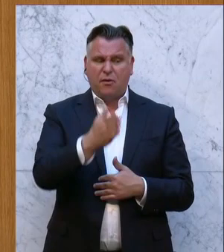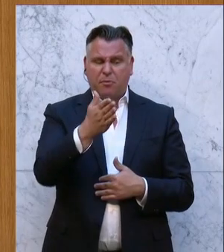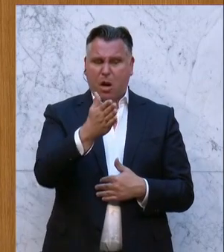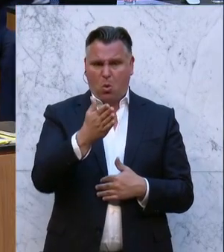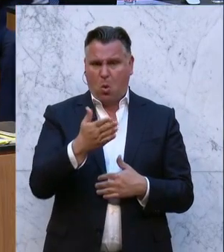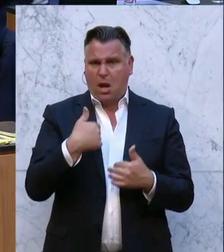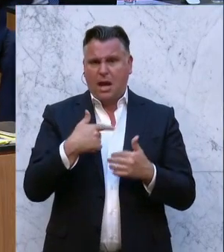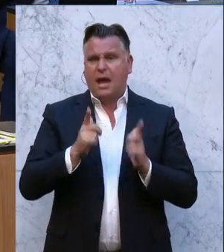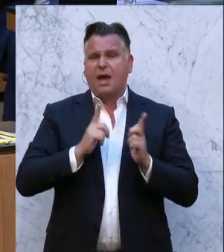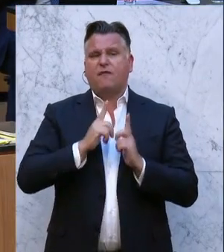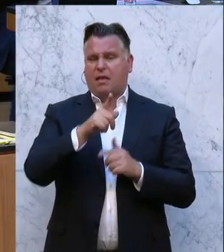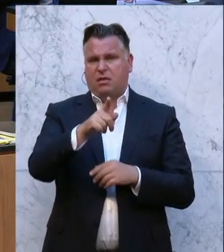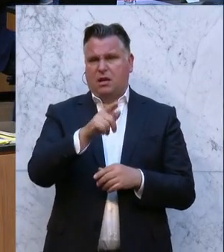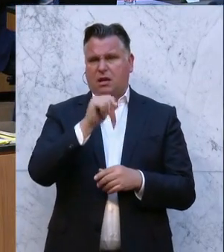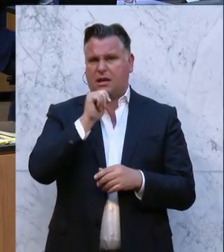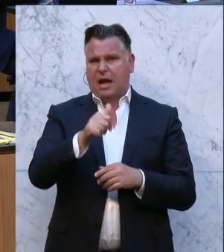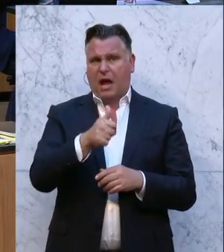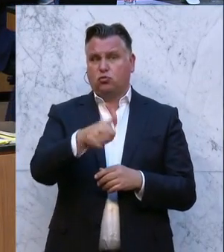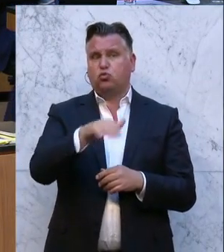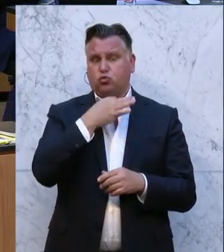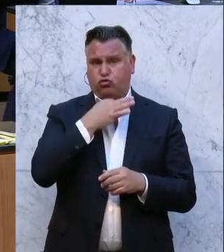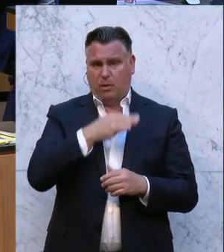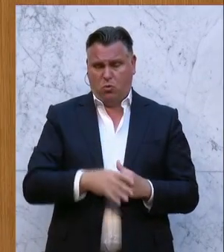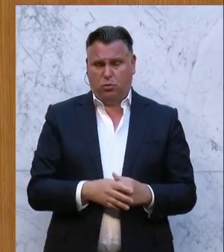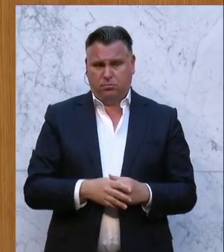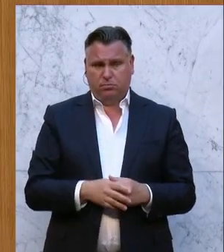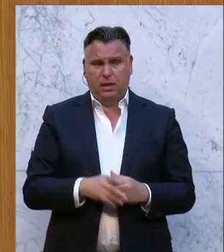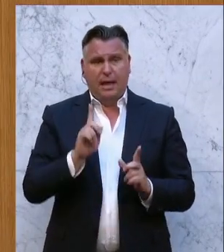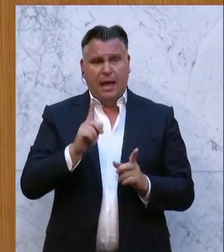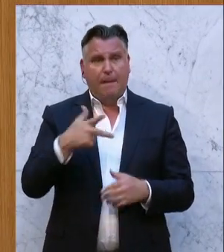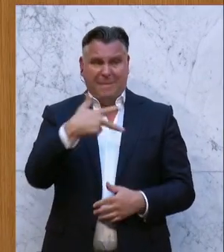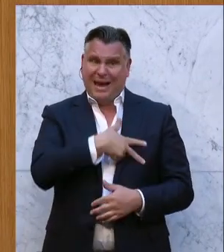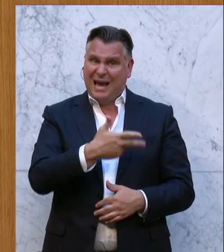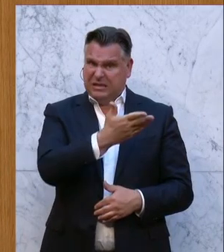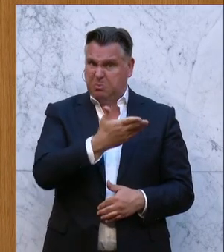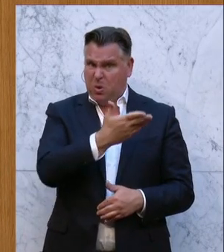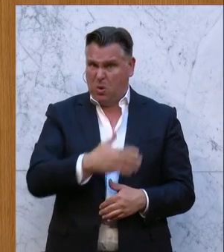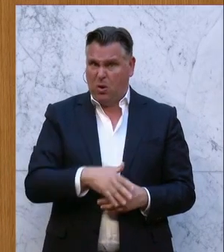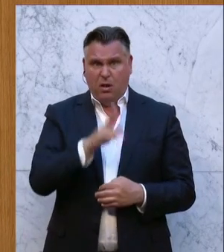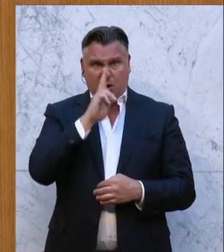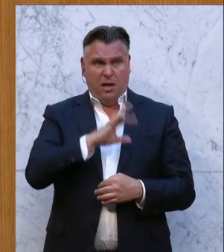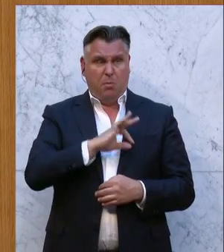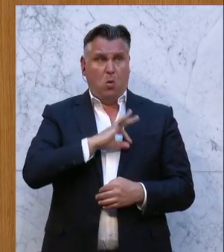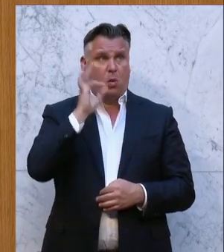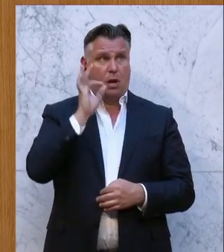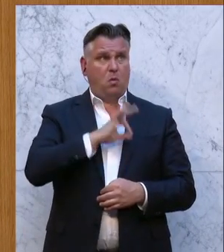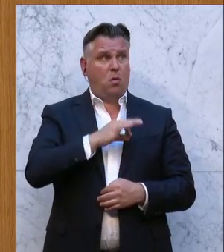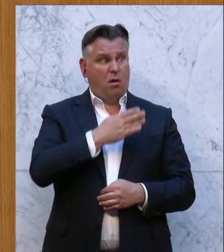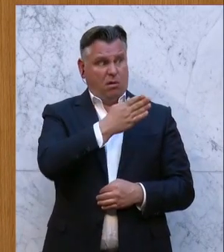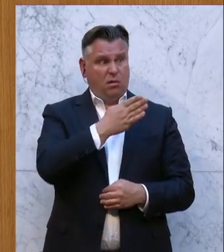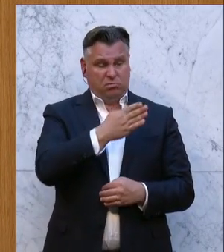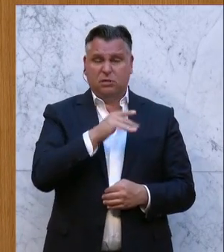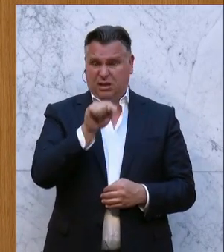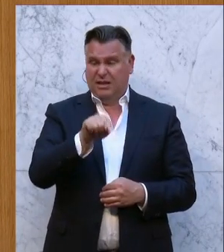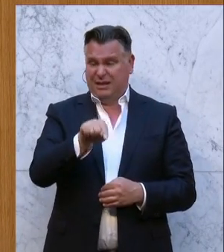ohne dies keine Zustimmung. Aber von der FPÖ, liebe Kolleginnen und Kollegen, hätte ich mir in diesem